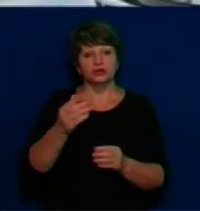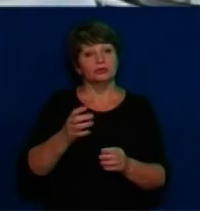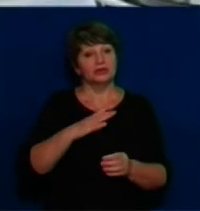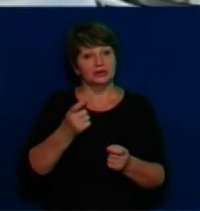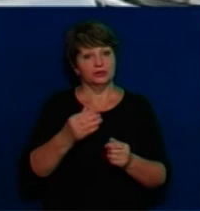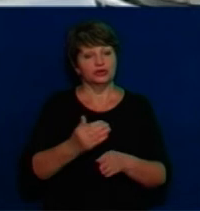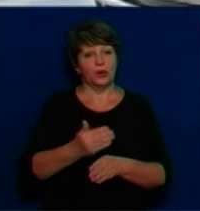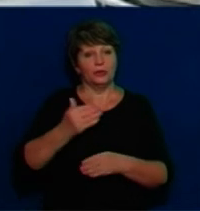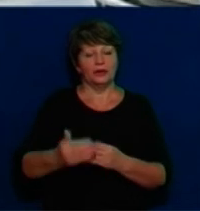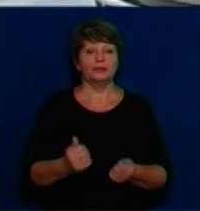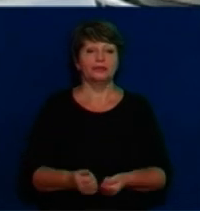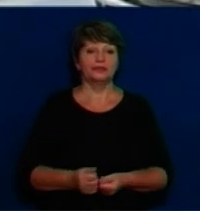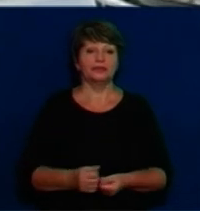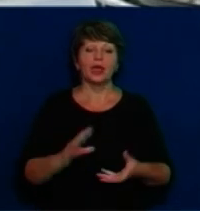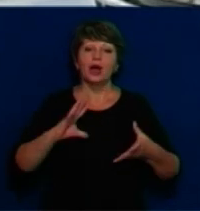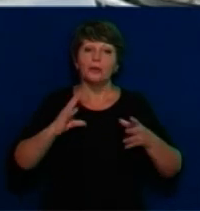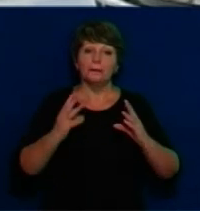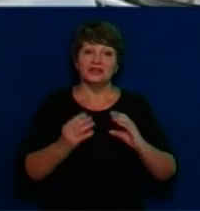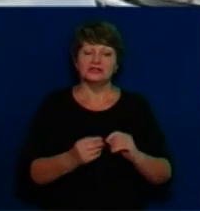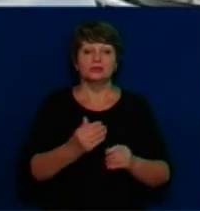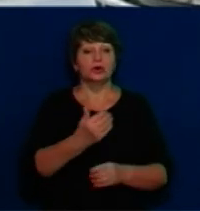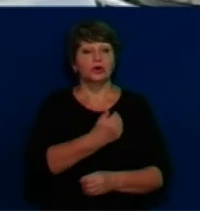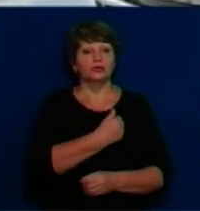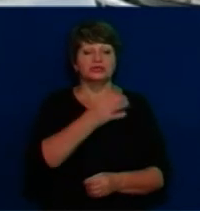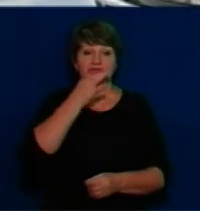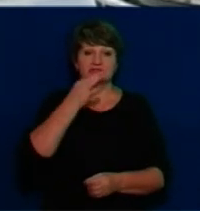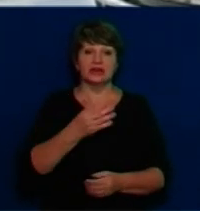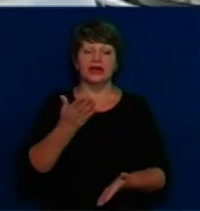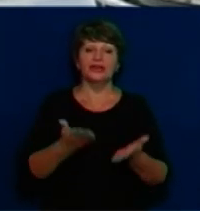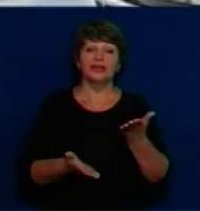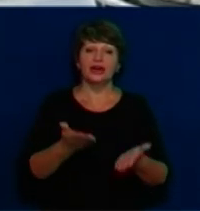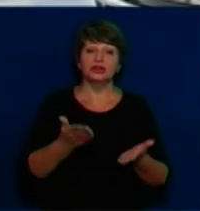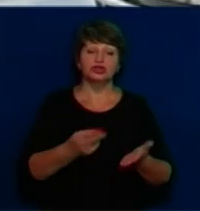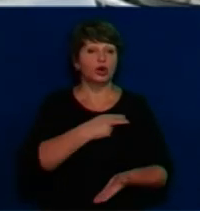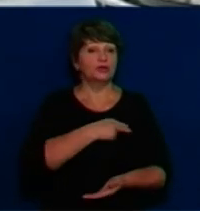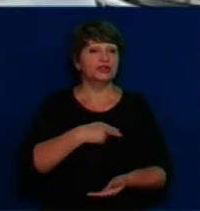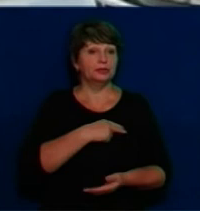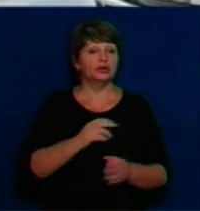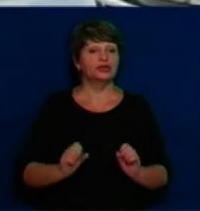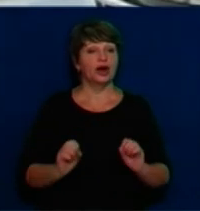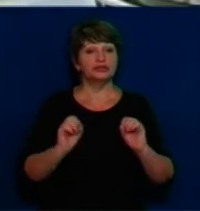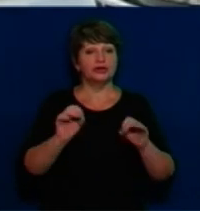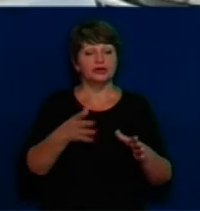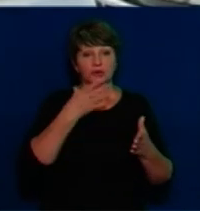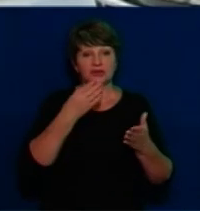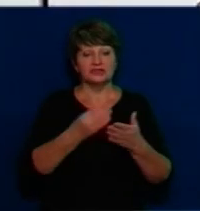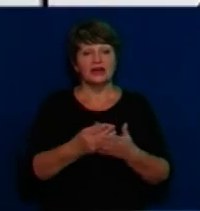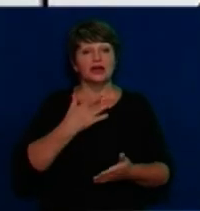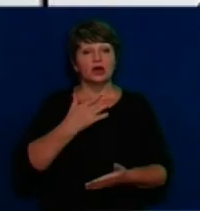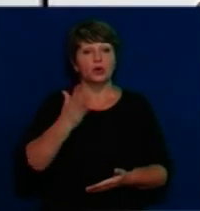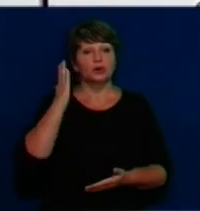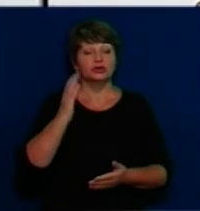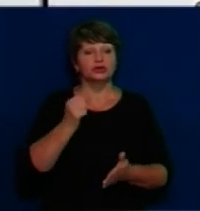аналітичні матеріали. Отже, підбиваючи підсумки, всього вище сказаного. Якщо депутати віддадуть свої голоси за внесення змін до